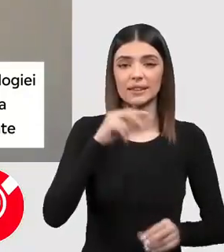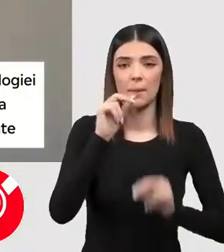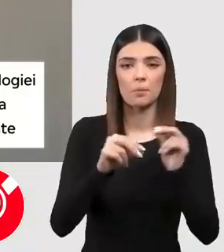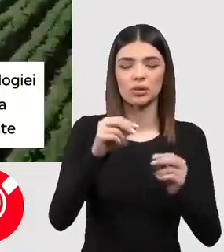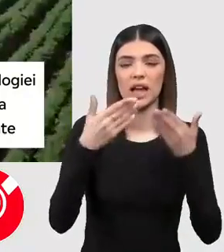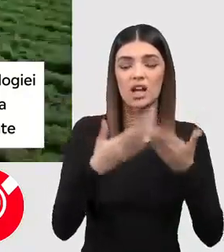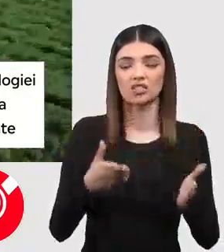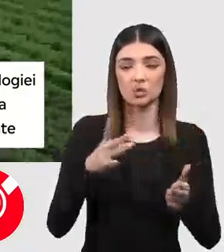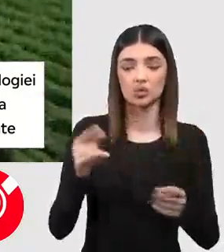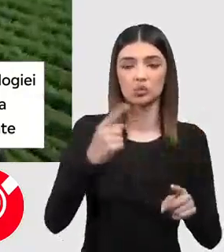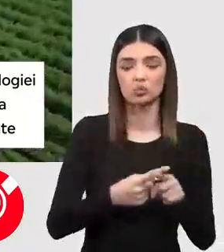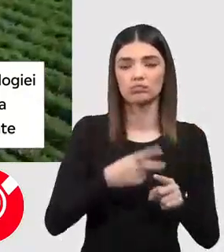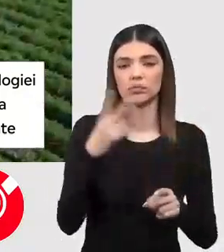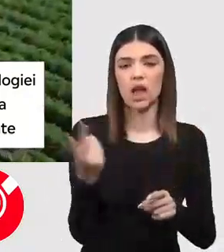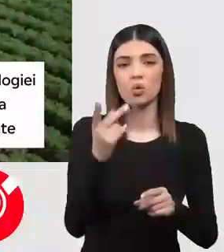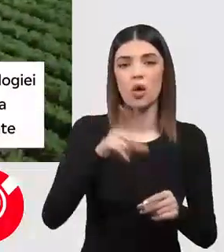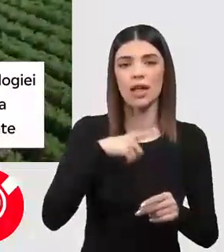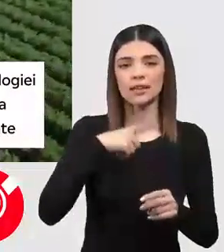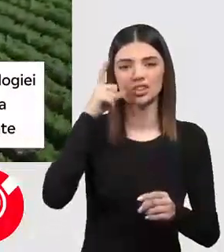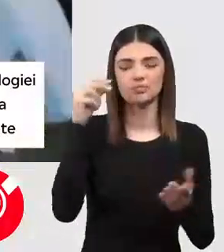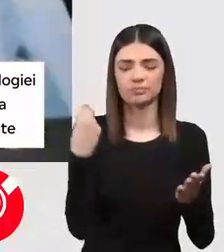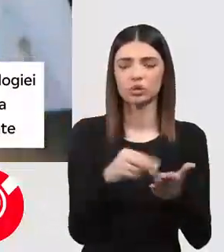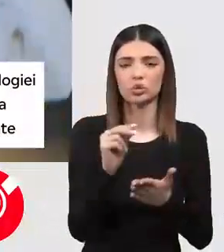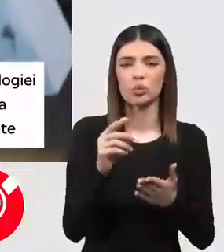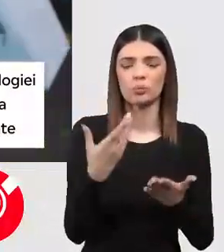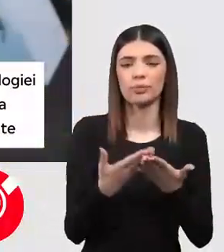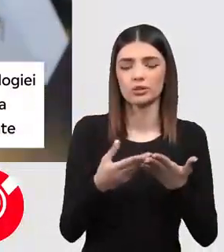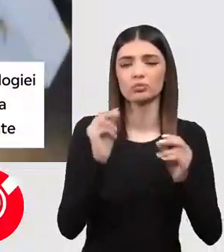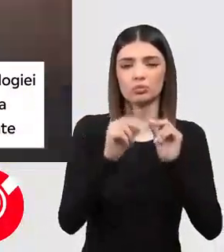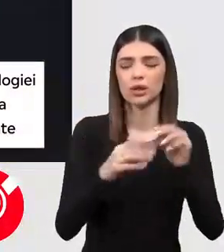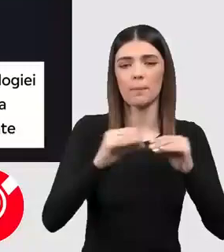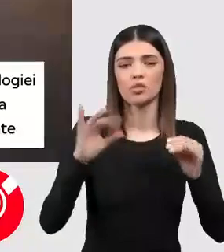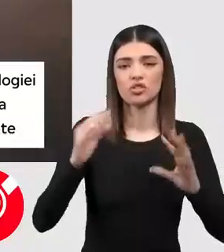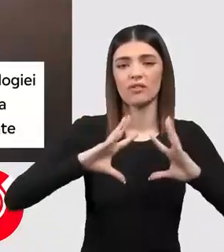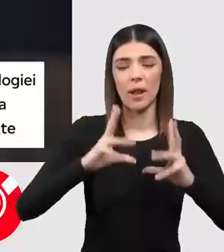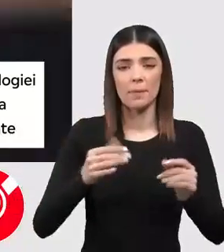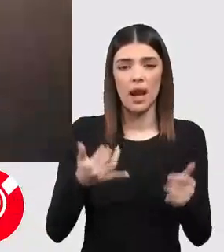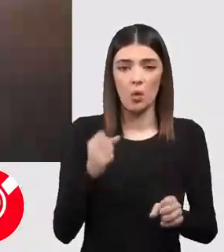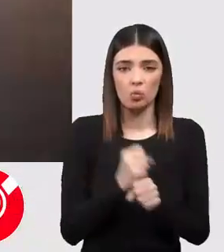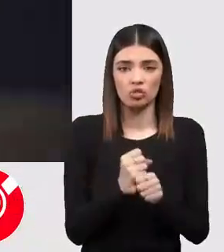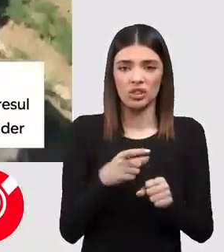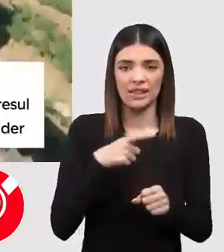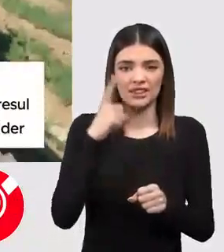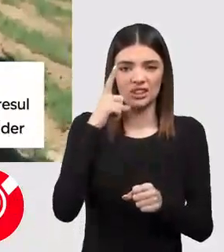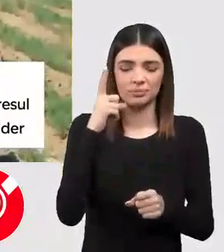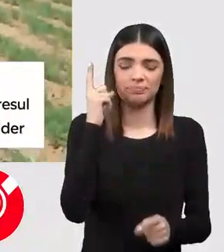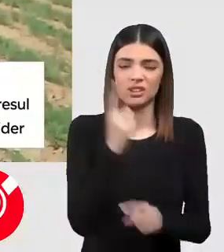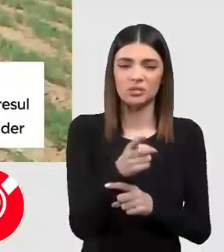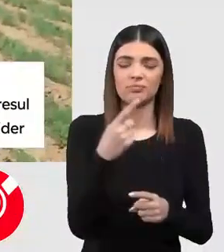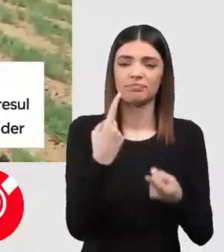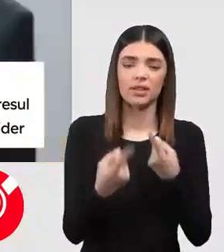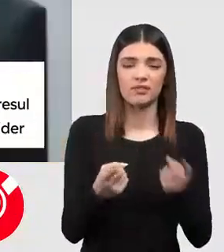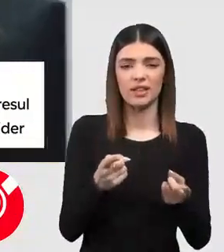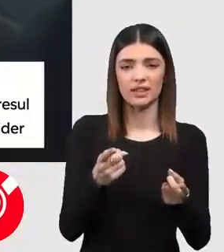află la început, pe de altă parte sunt destul de costisitoare ca investiții, iar fermierii au la acest moment alte priorități,